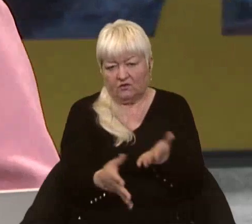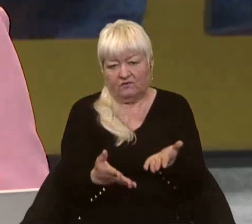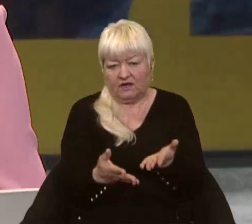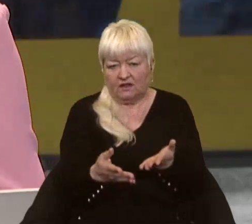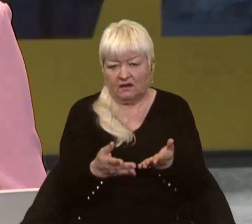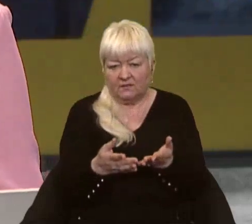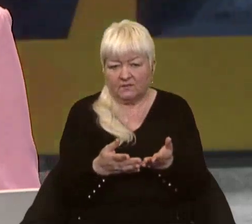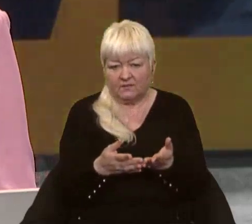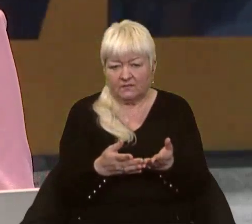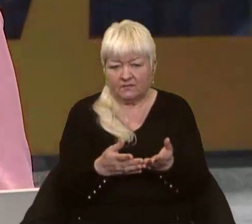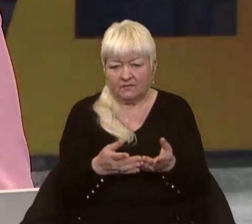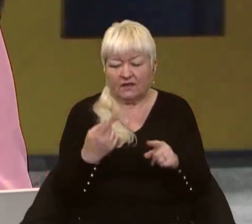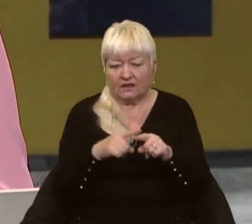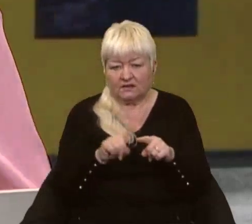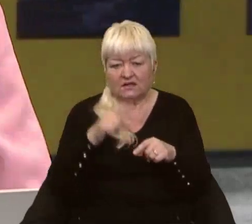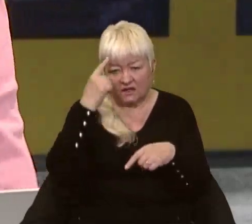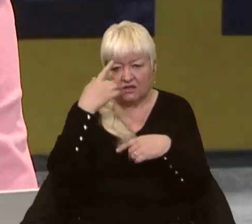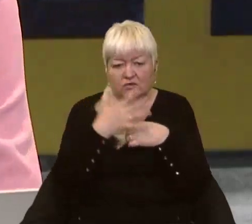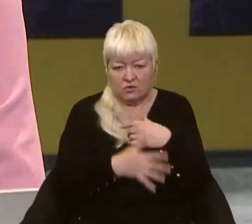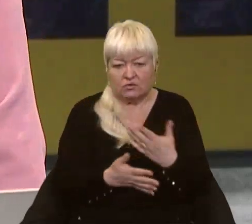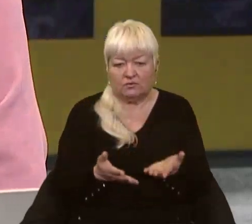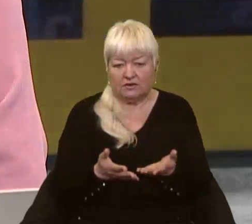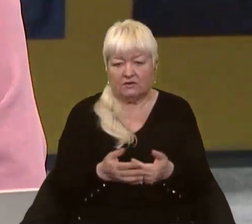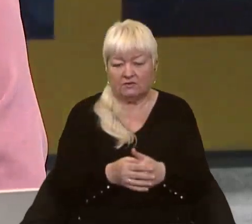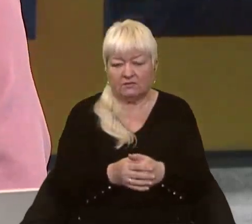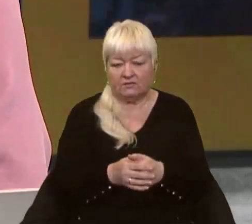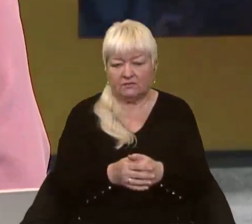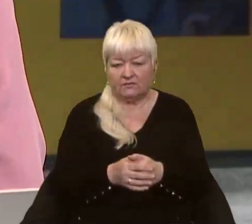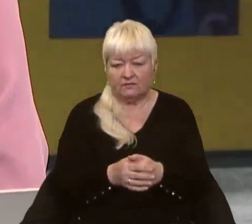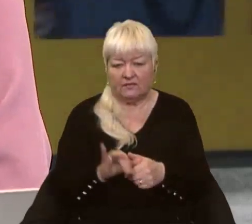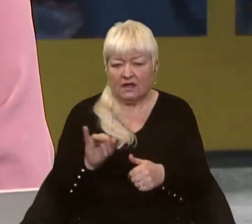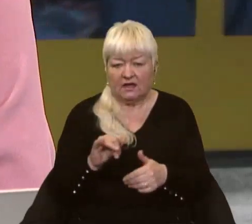знову ж таки, вже зрозуміла і не нова практика.